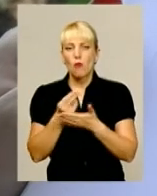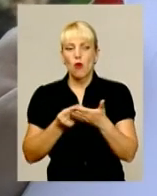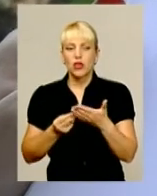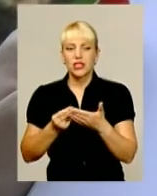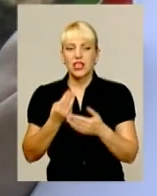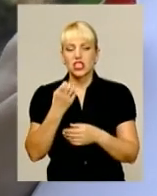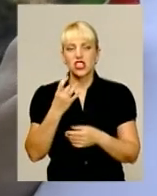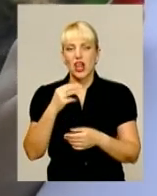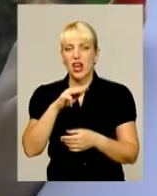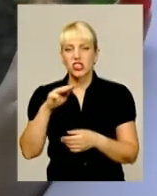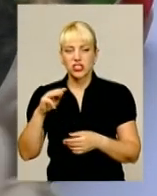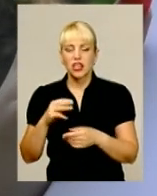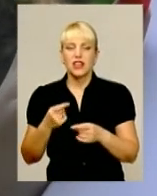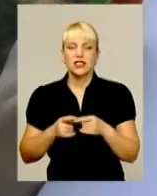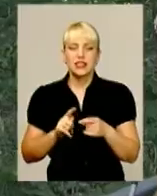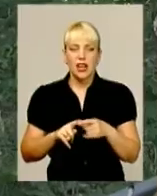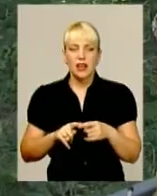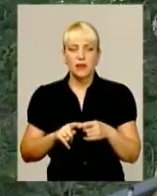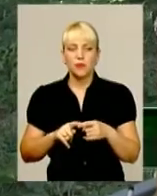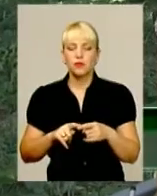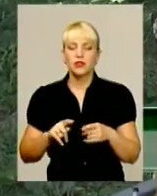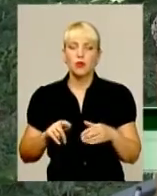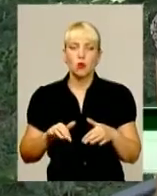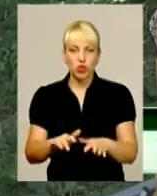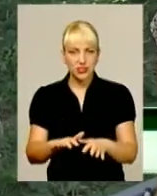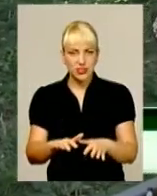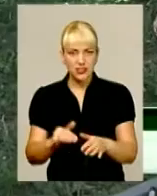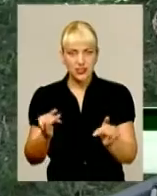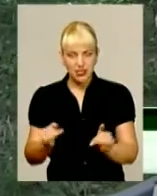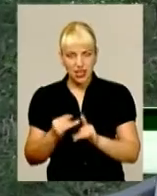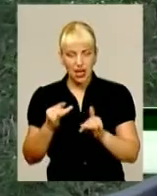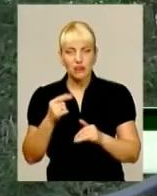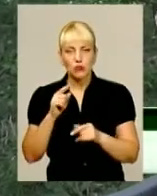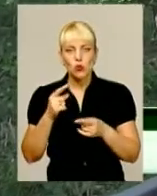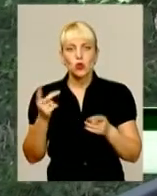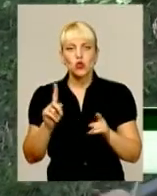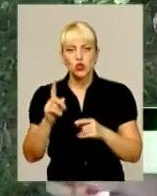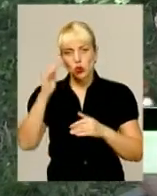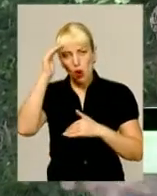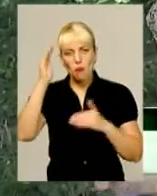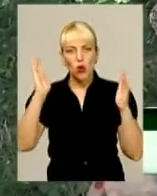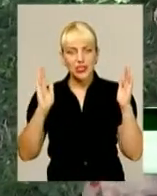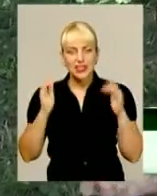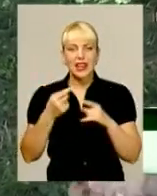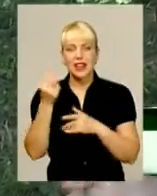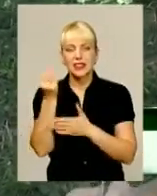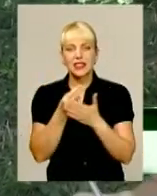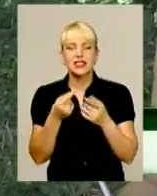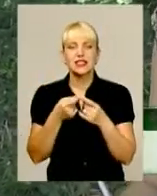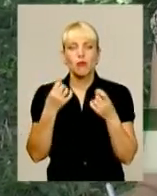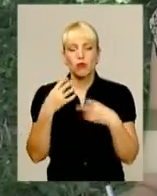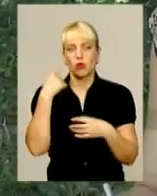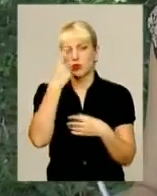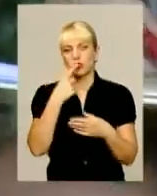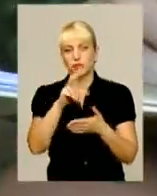Ольги. Це дуже цікавий процес, тому що портрет просто перемальовувати риси,